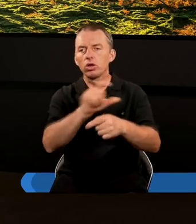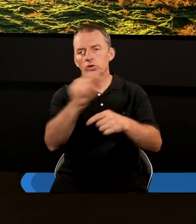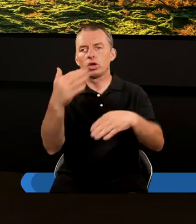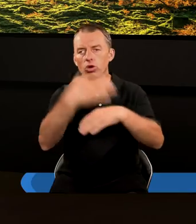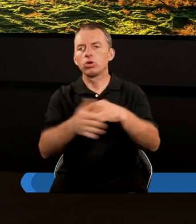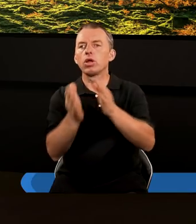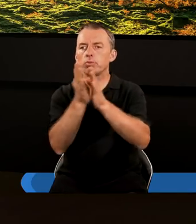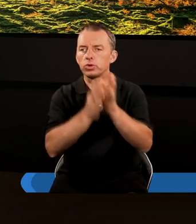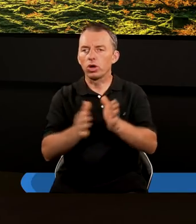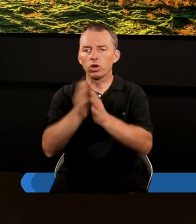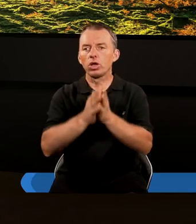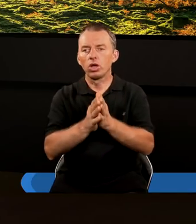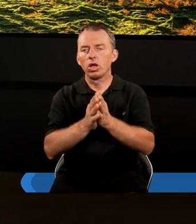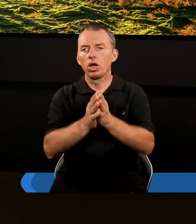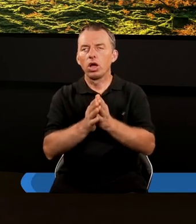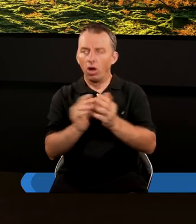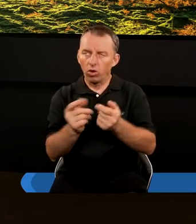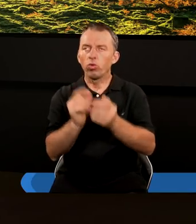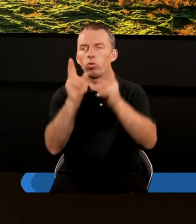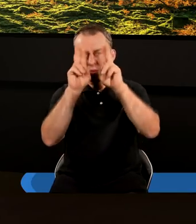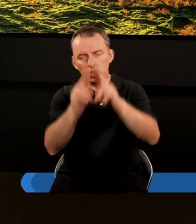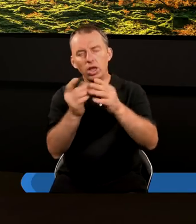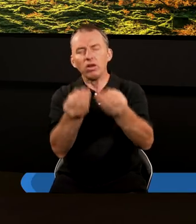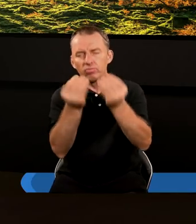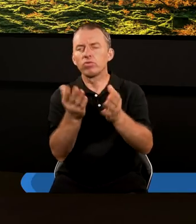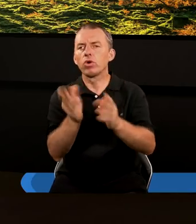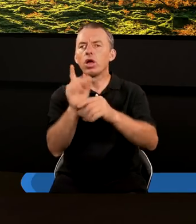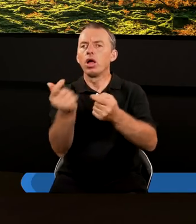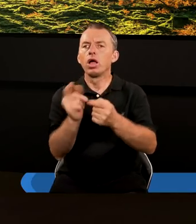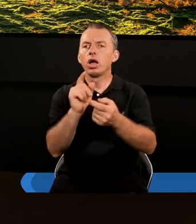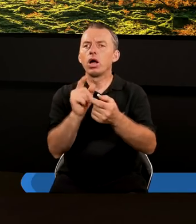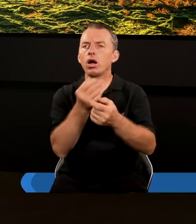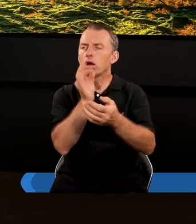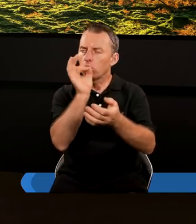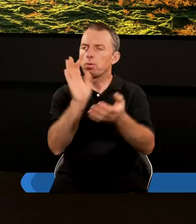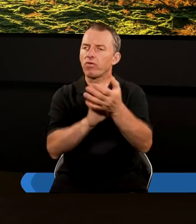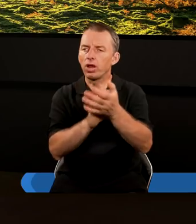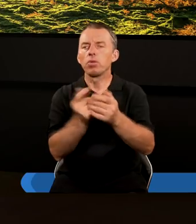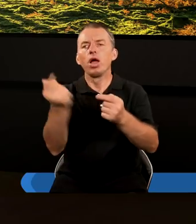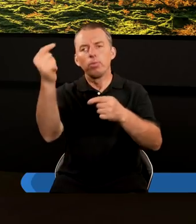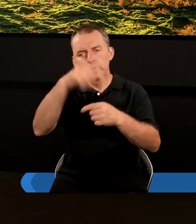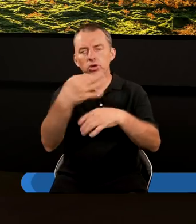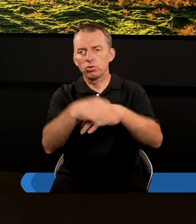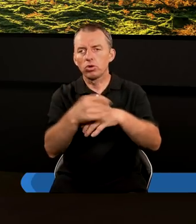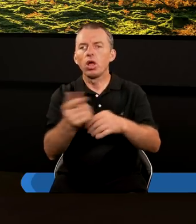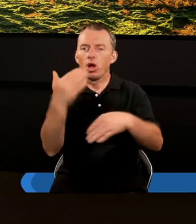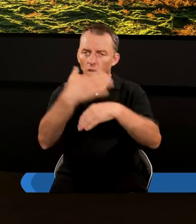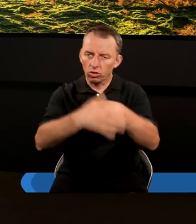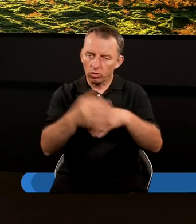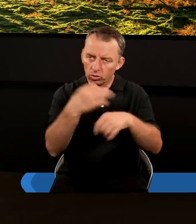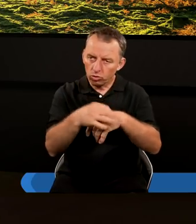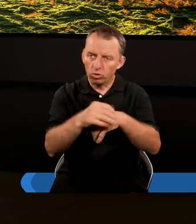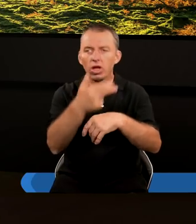przygotować. Zwieńczeniem czasów końca jest oczywiście przyjście Chrystusa. Kończymy pewne studium tematem,